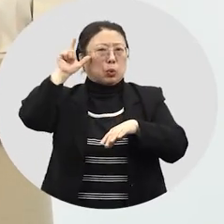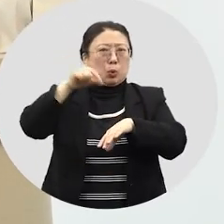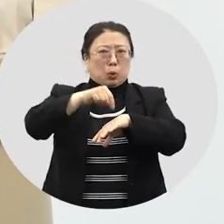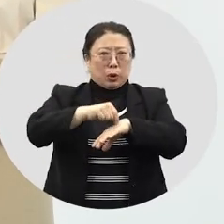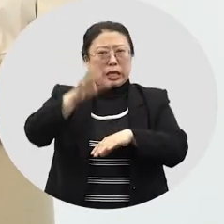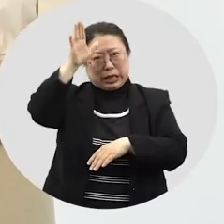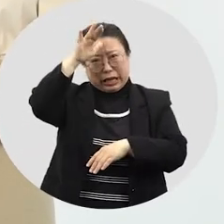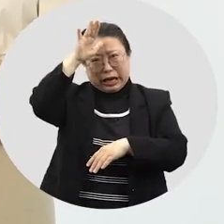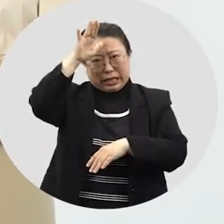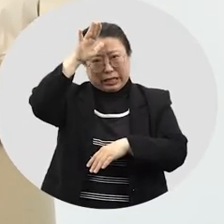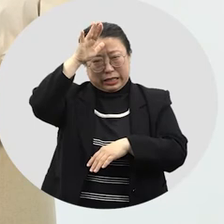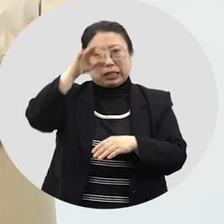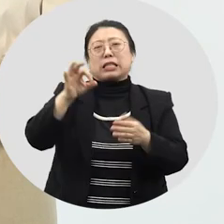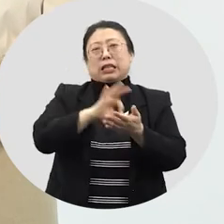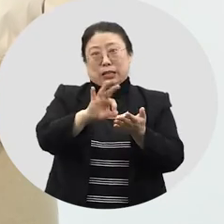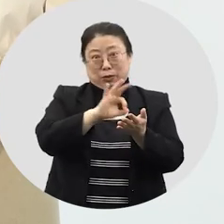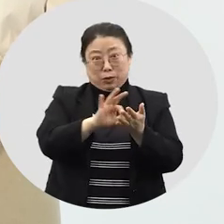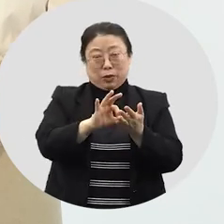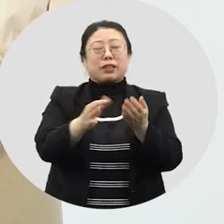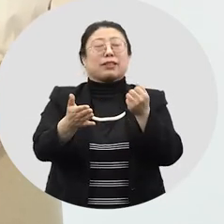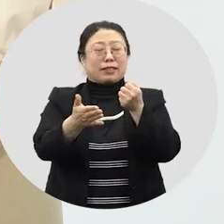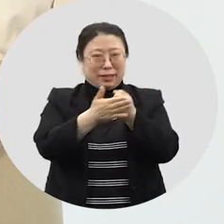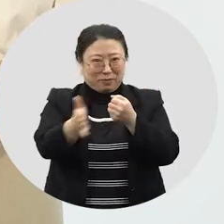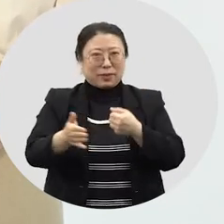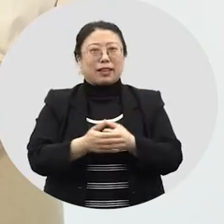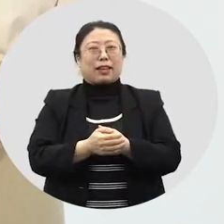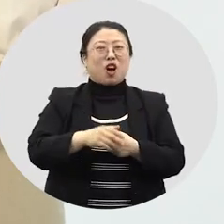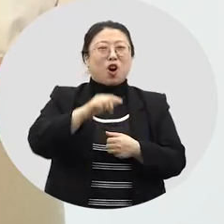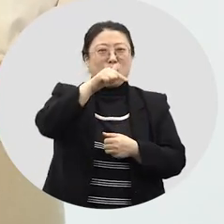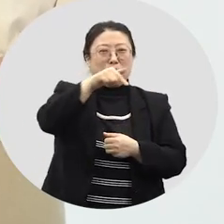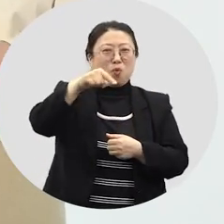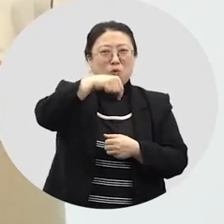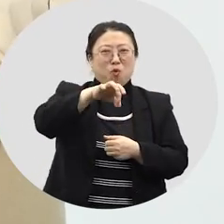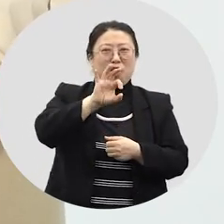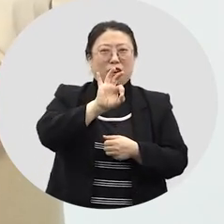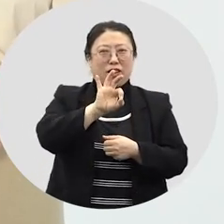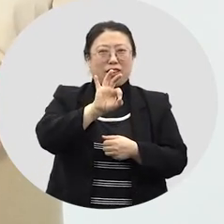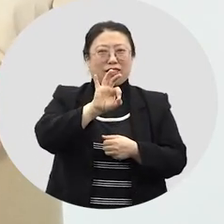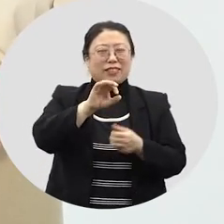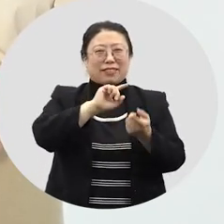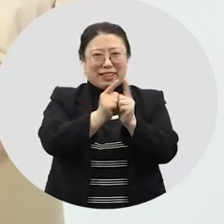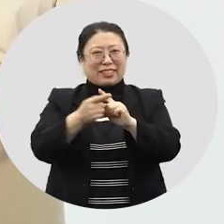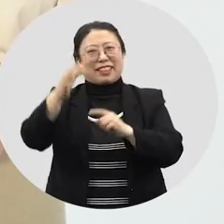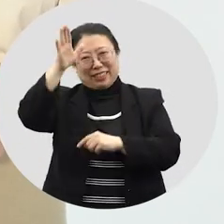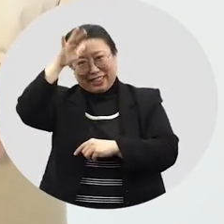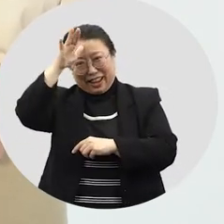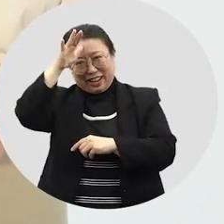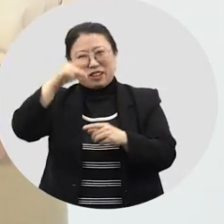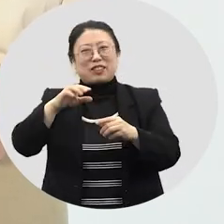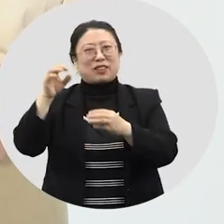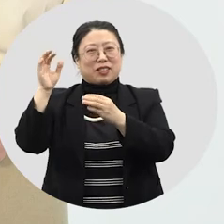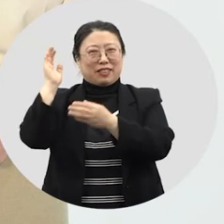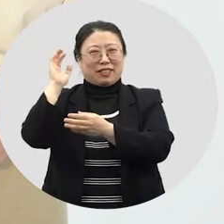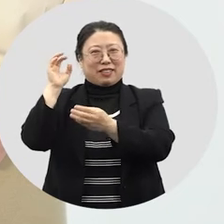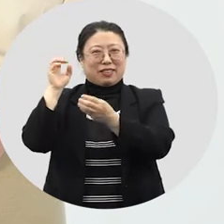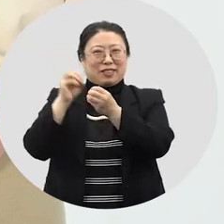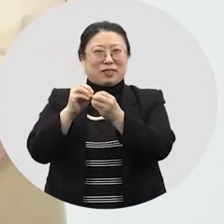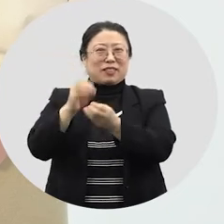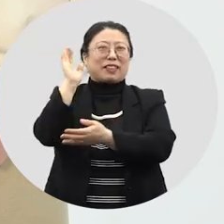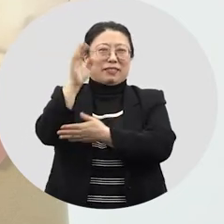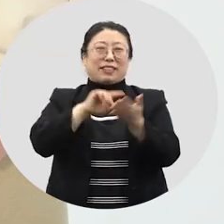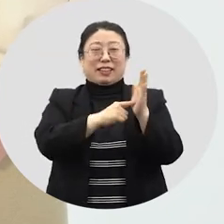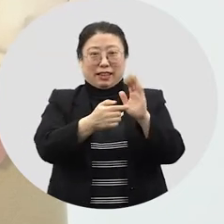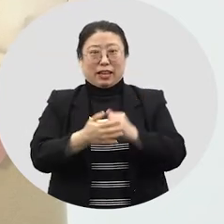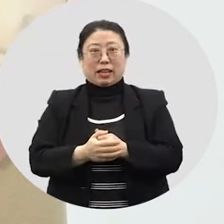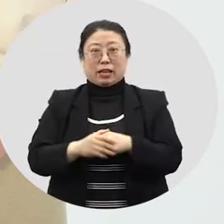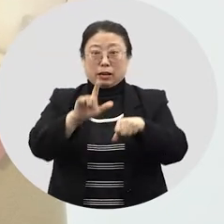넣어서 먹게 된 거죠. 그래서 여기서 꽝 대신 닭이라는 속담이 생겼다고 해요. 시간이 지나면서